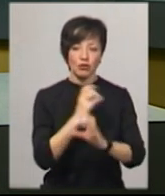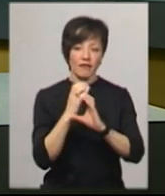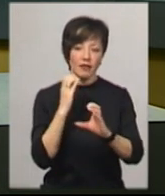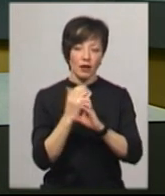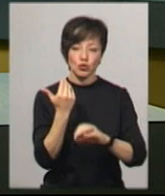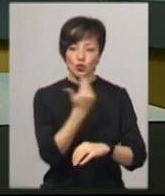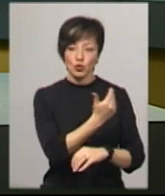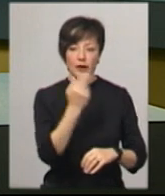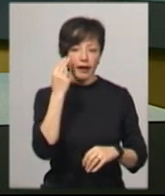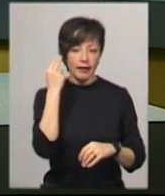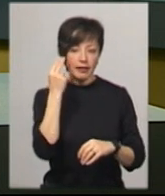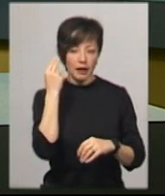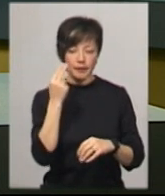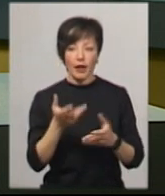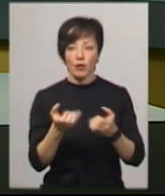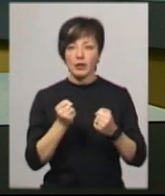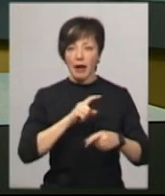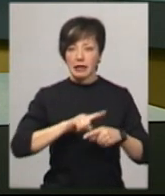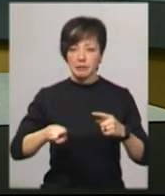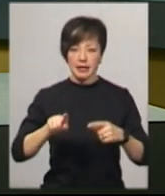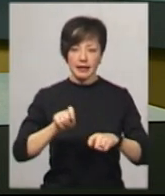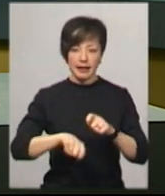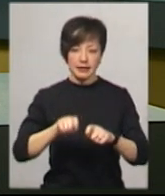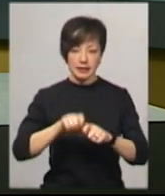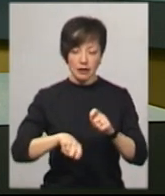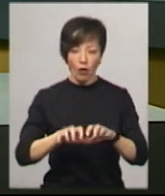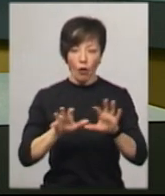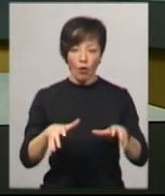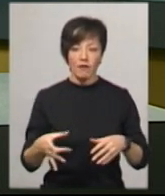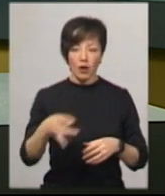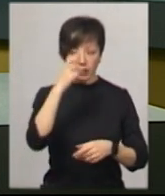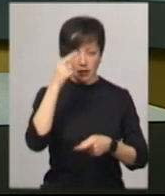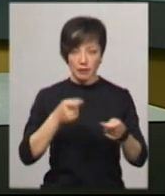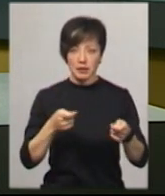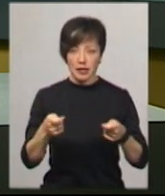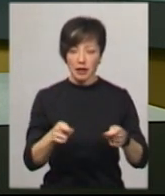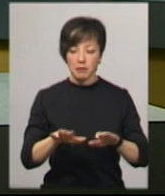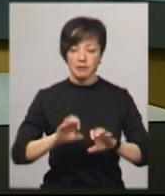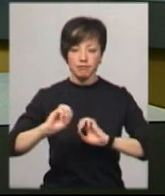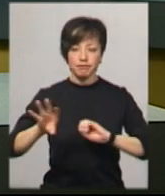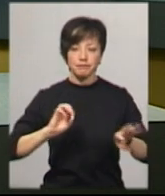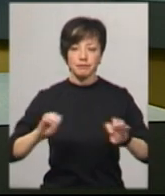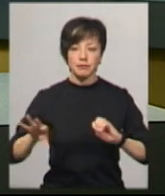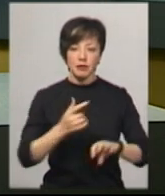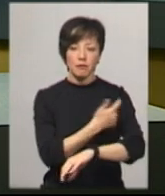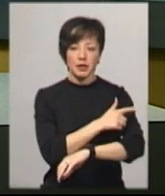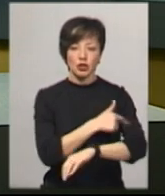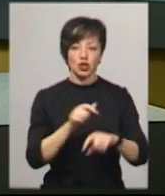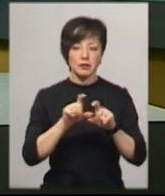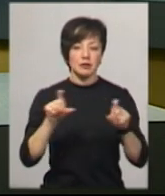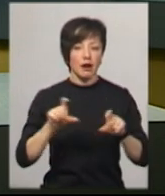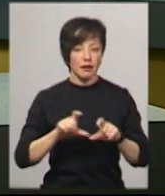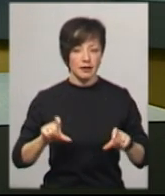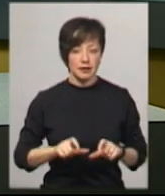Сьогодні експрес-тести отримали голови районних державних адміністрацій і на місцях розпритілятимуть їх у медичні заклади.